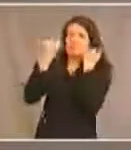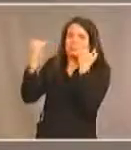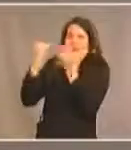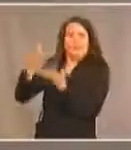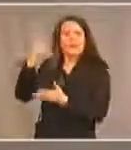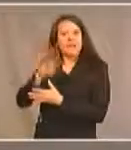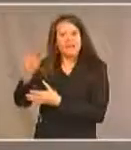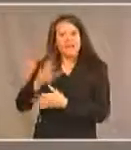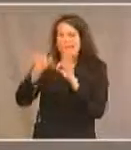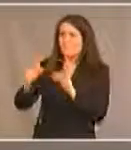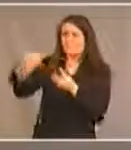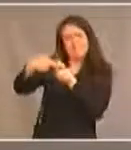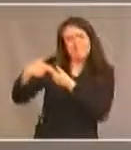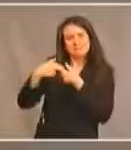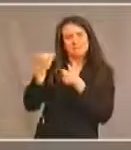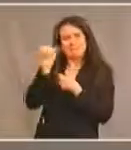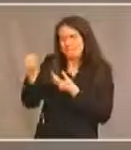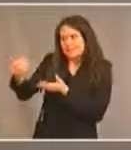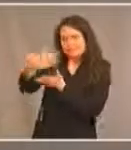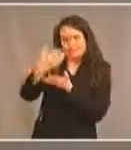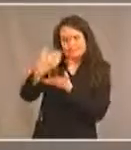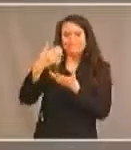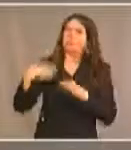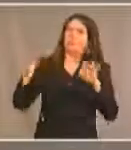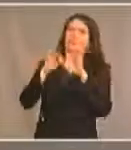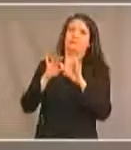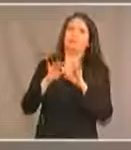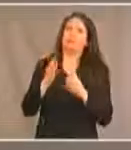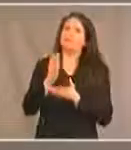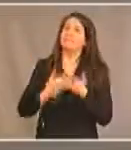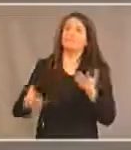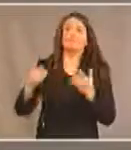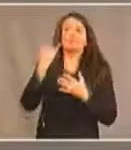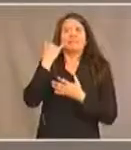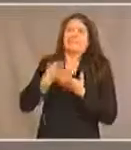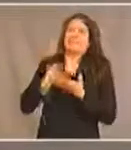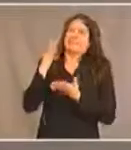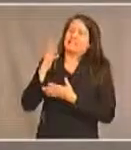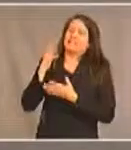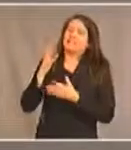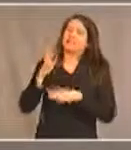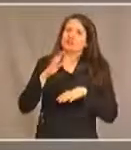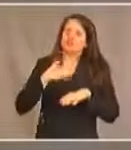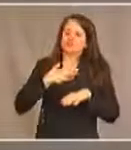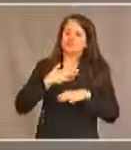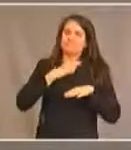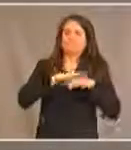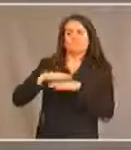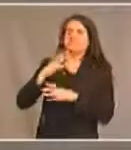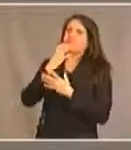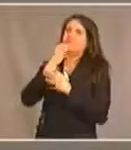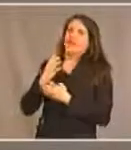vraiment une partie très inspirante de notre consultation. et je sais que la ministre